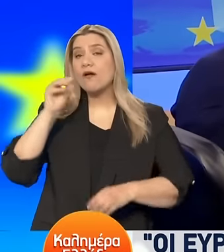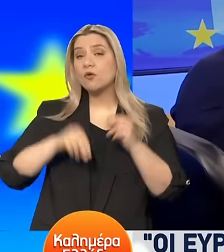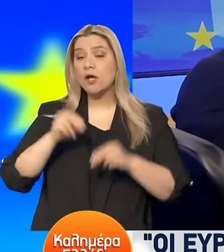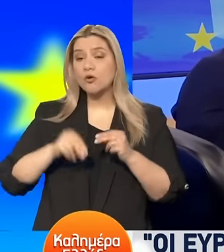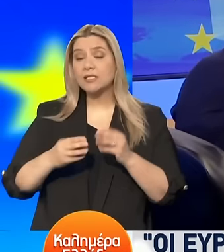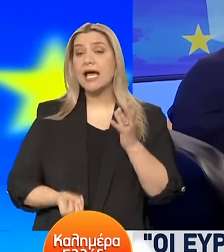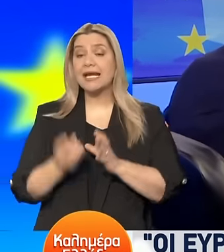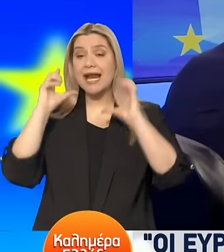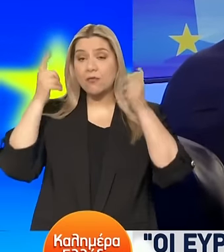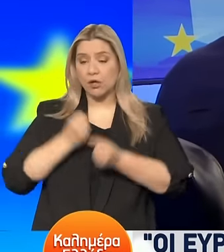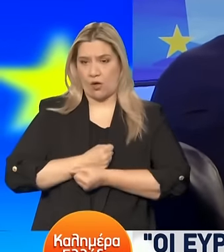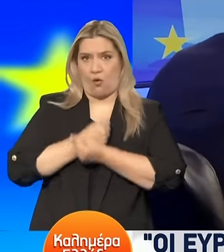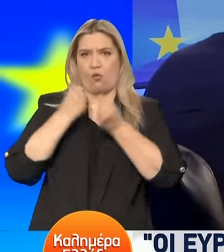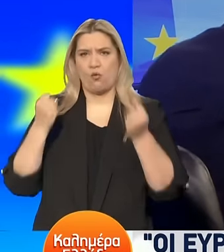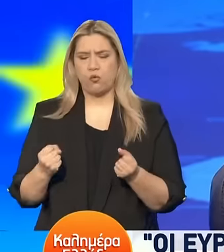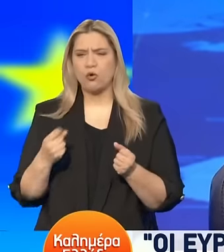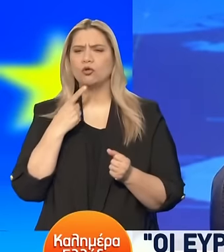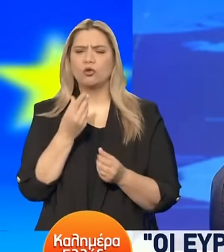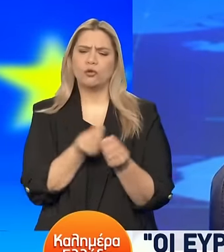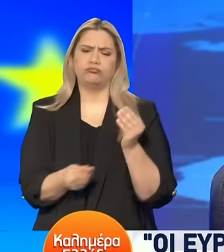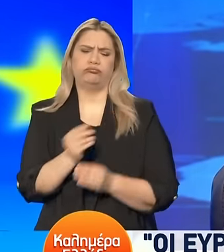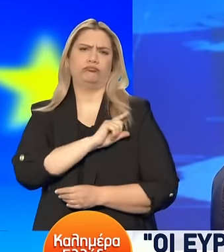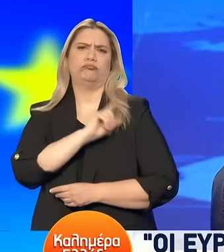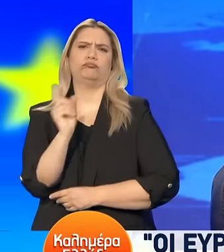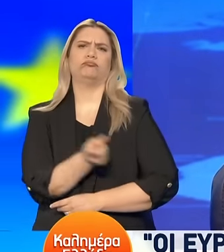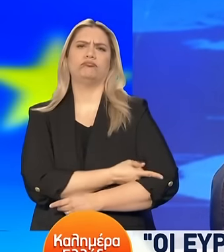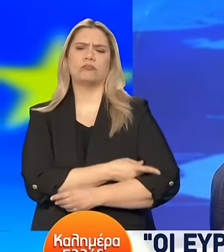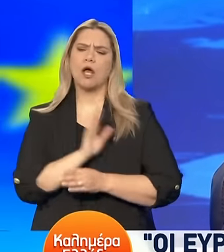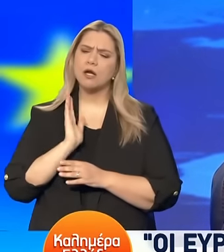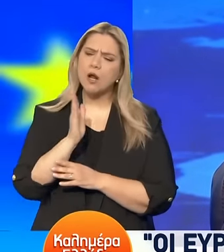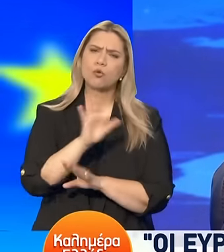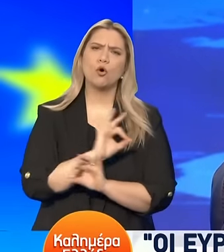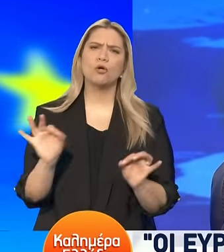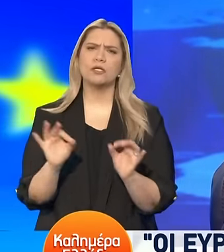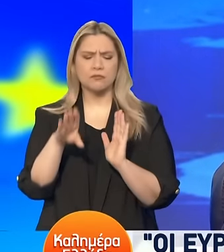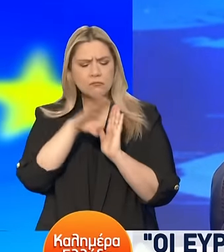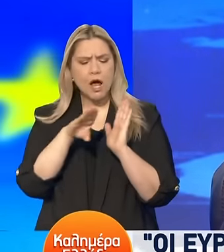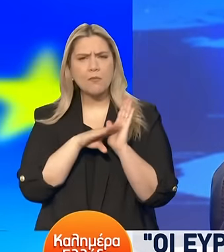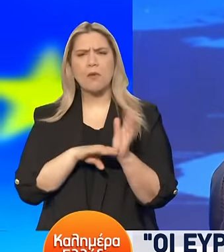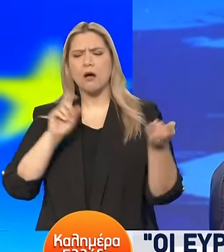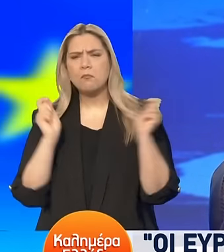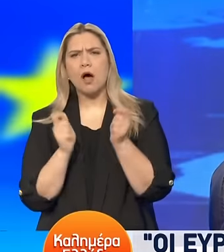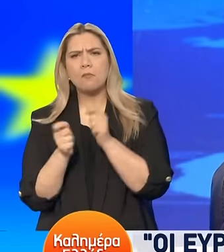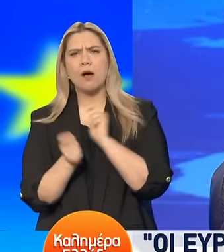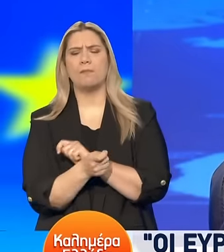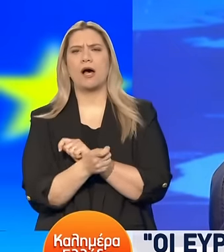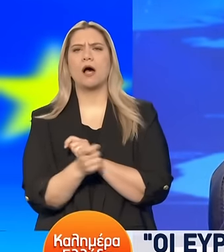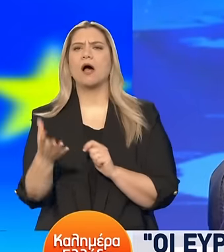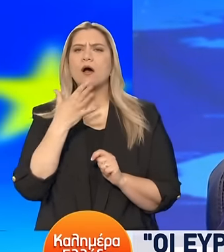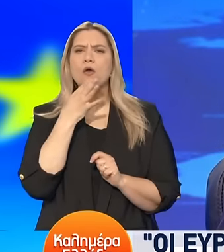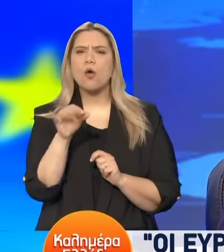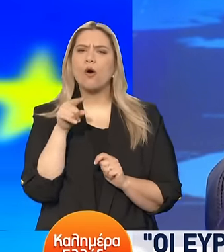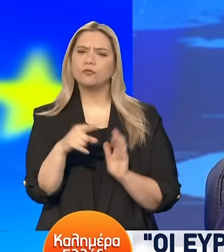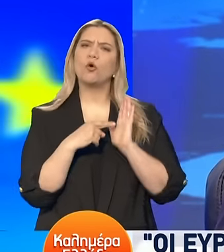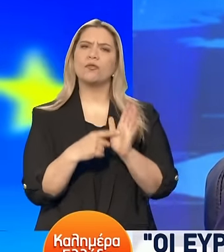όχι νομιμοποίηση, αλλά τόσο μεγαλύτερη ισχύ θα έχει για να προχωρήσει στην υλοποίηση των μεταρρυθμίσεων, διότι δεν θα επιτρέψει σε κανέναν